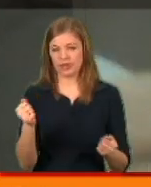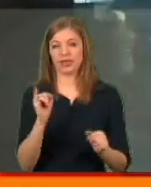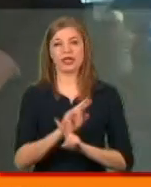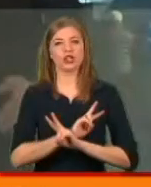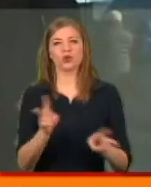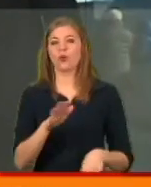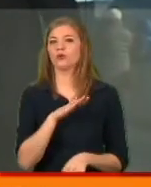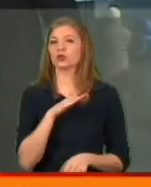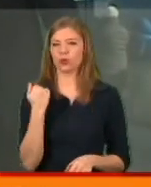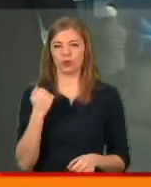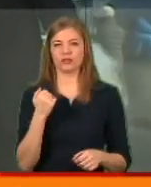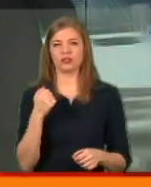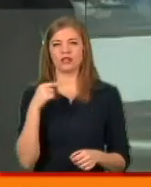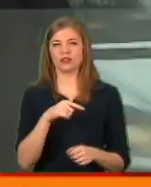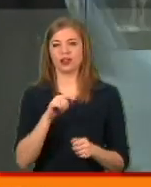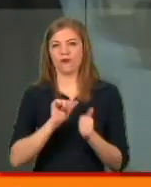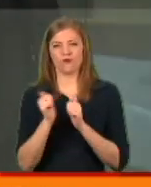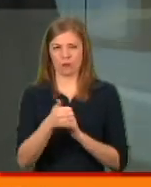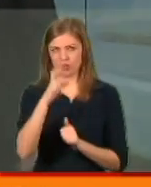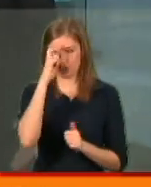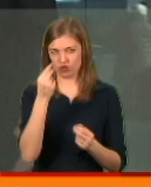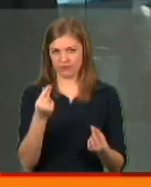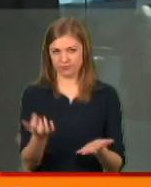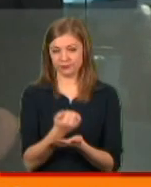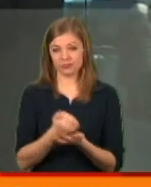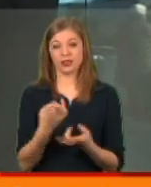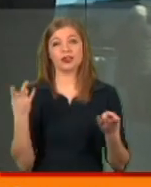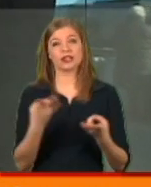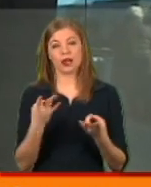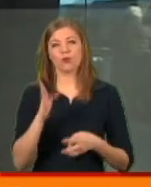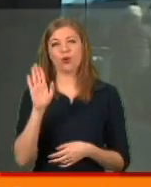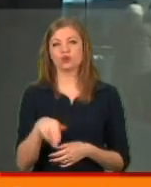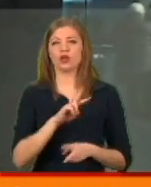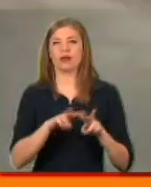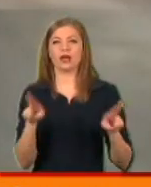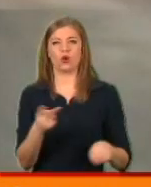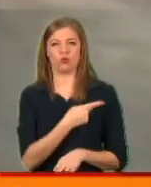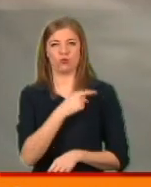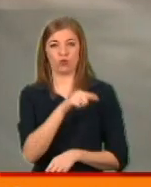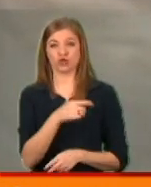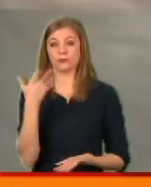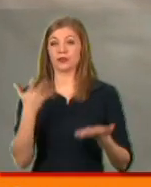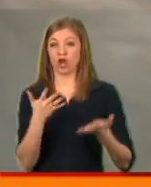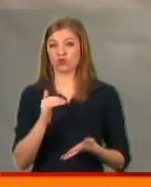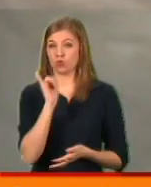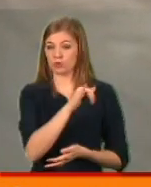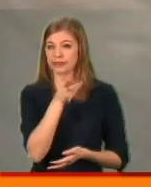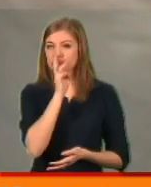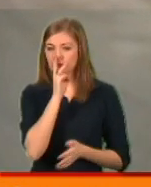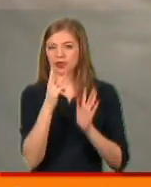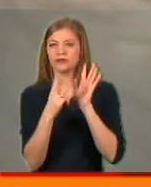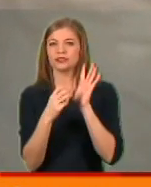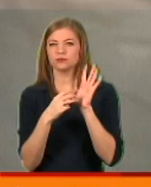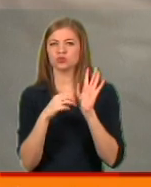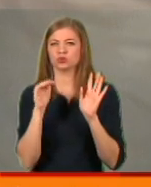нікому не крутіло виграсти в обхід держави свої гривні. Потрібно хоча б як у Польщі. Якщо у них зарплата 800